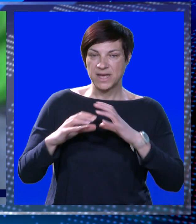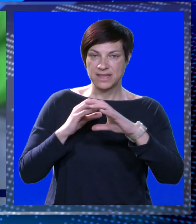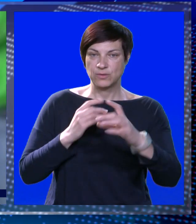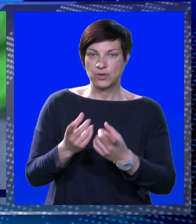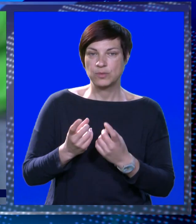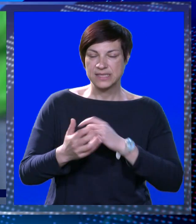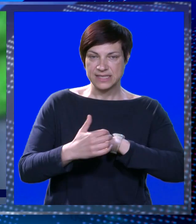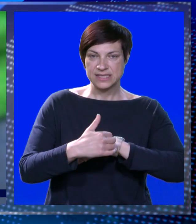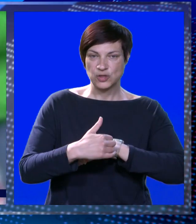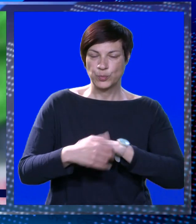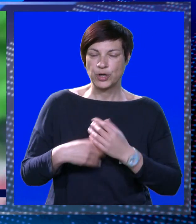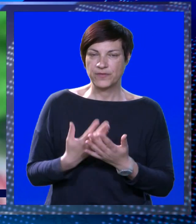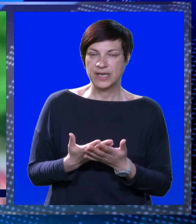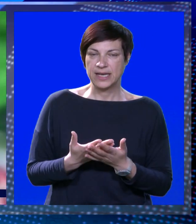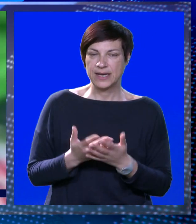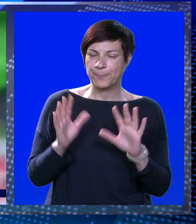pet autobusa iz Dubrovika.